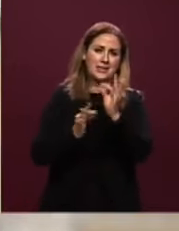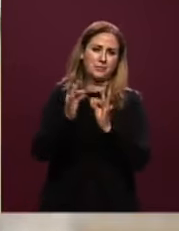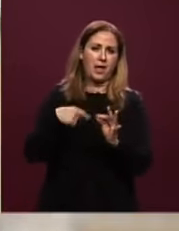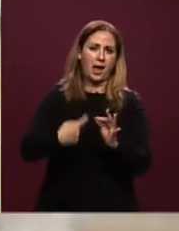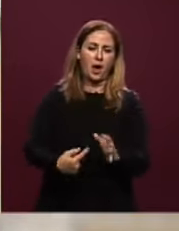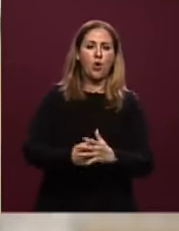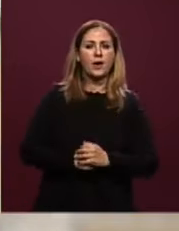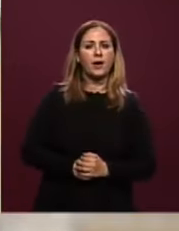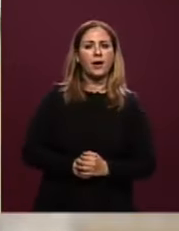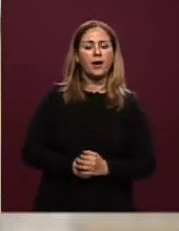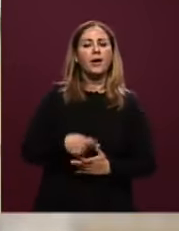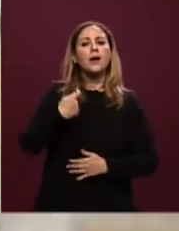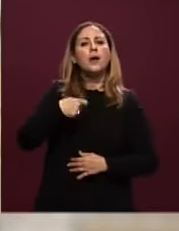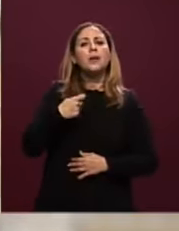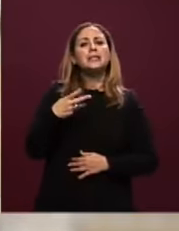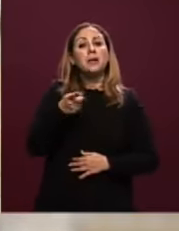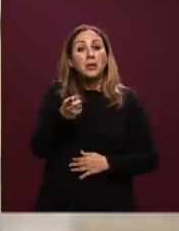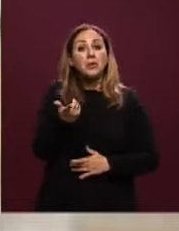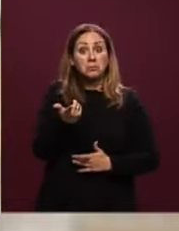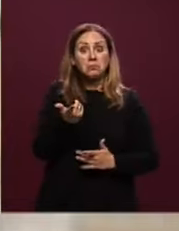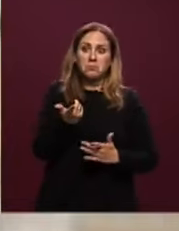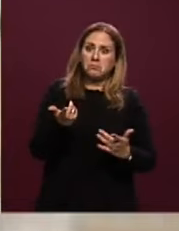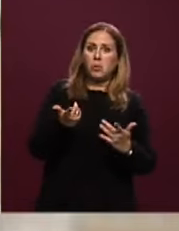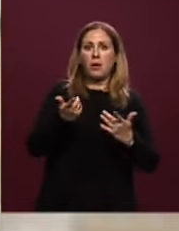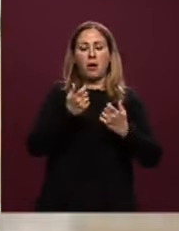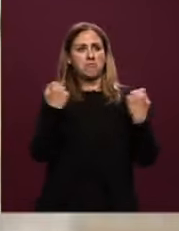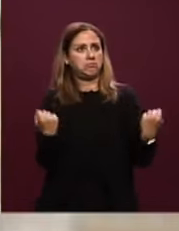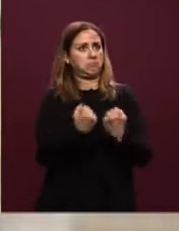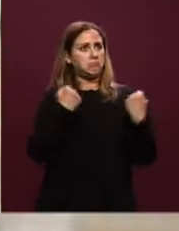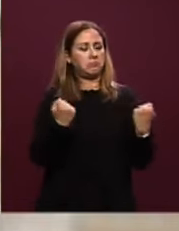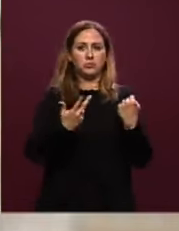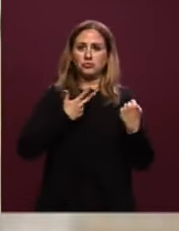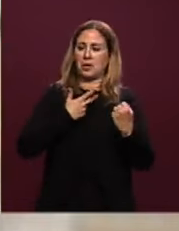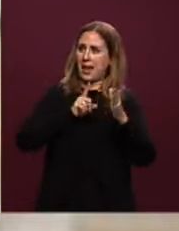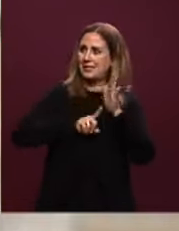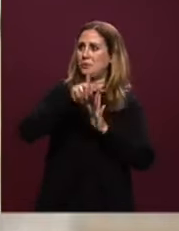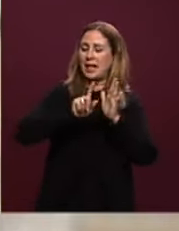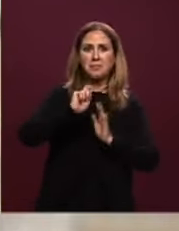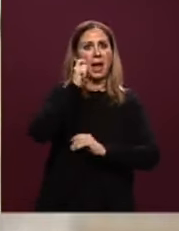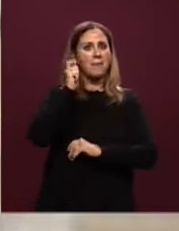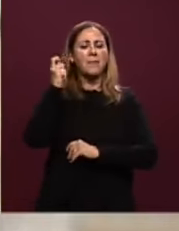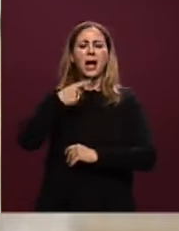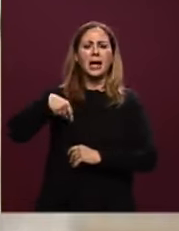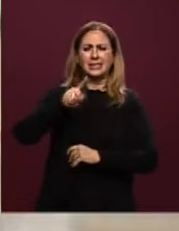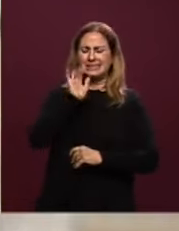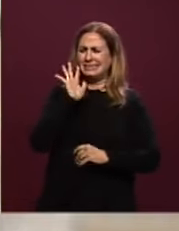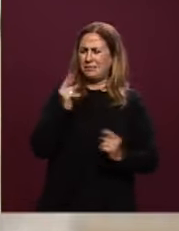Presidente Meloni ci ha annunciato un successo, a noi sembra un fallimento totale su tutta la linea, perché